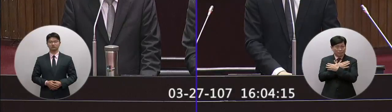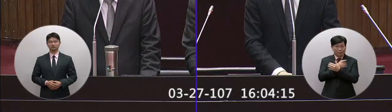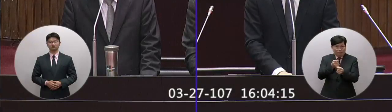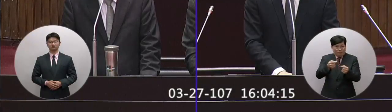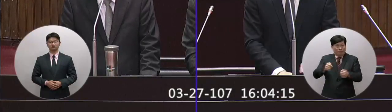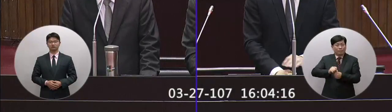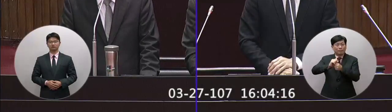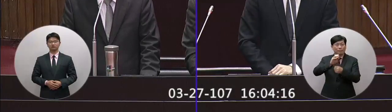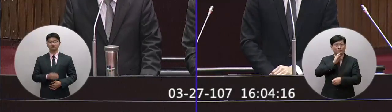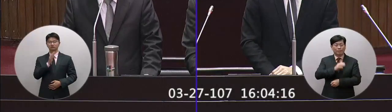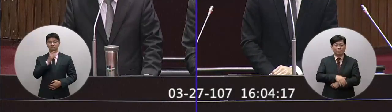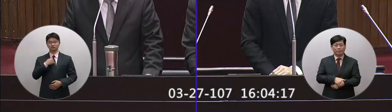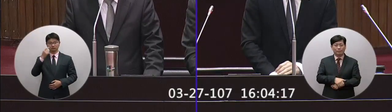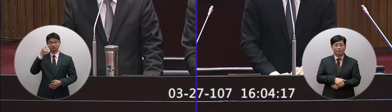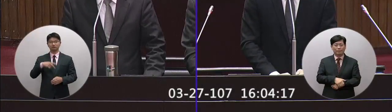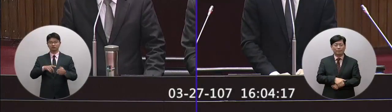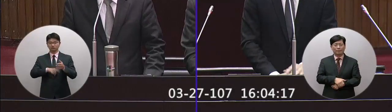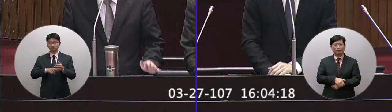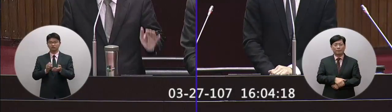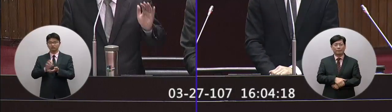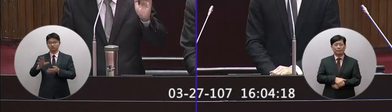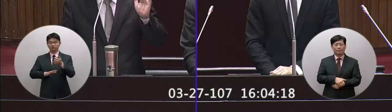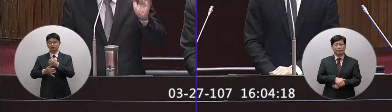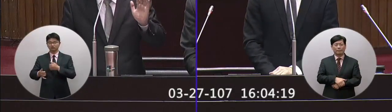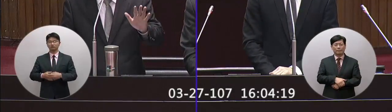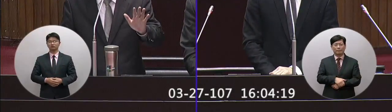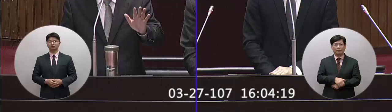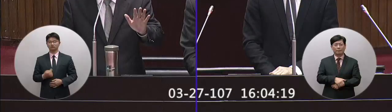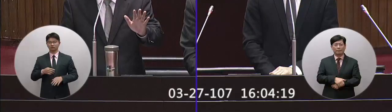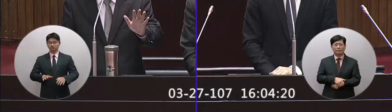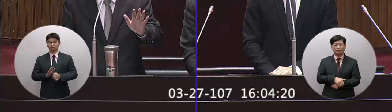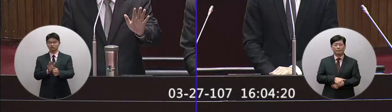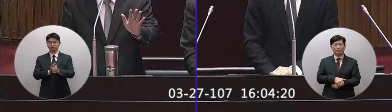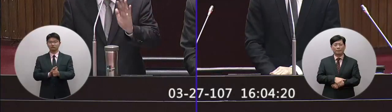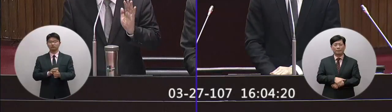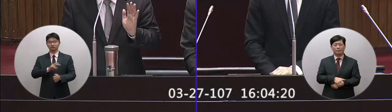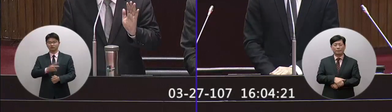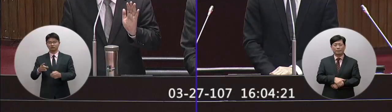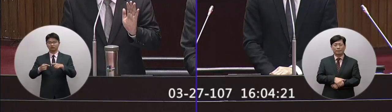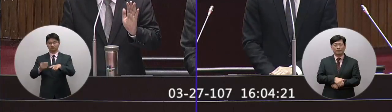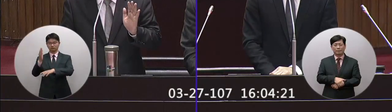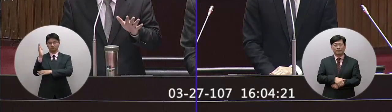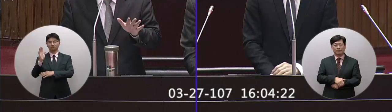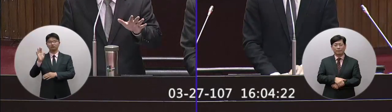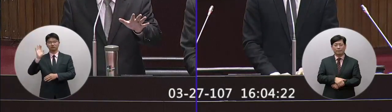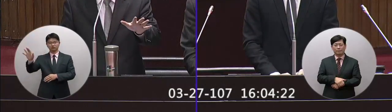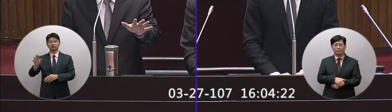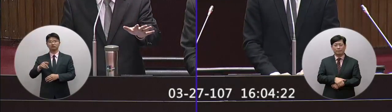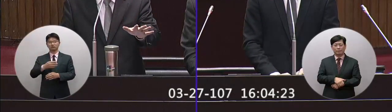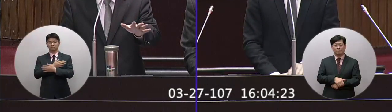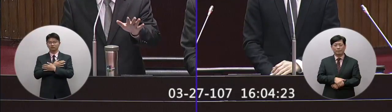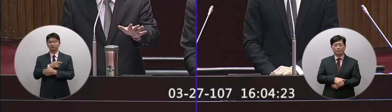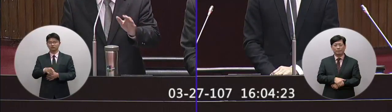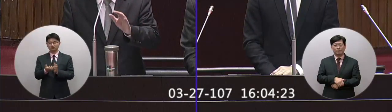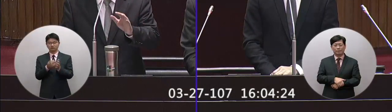有應該是你的想法是我簡單跟林議員報告就是說我們推動公共法這個政策不改變不論是